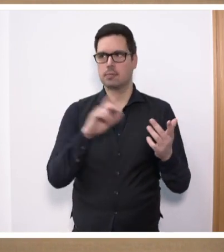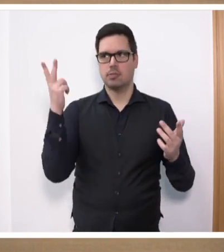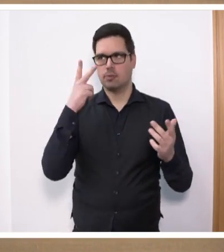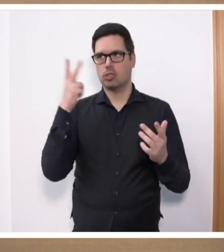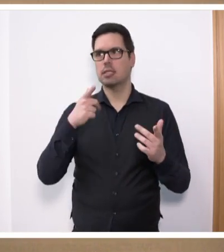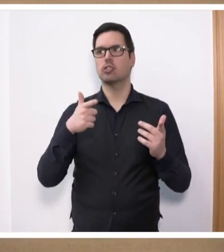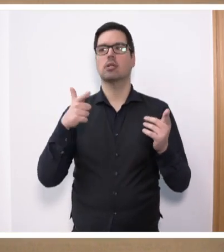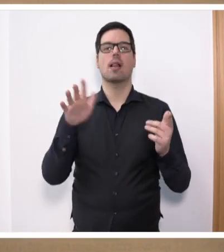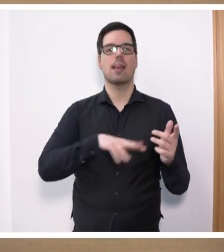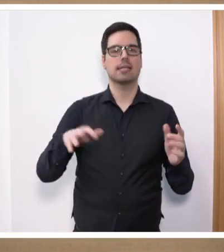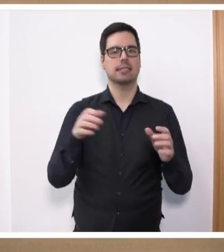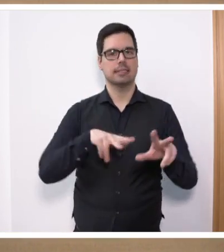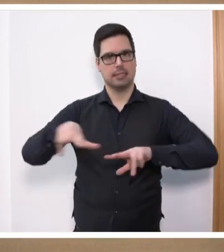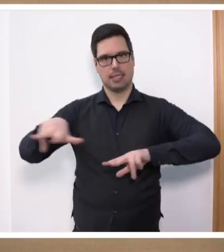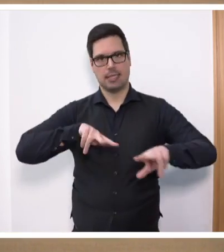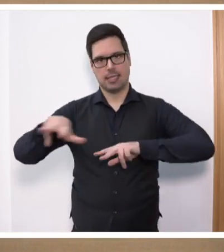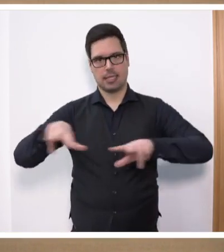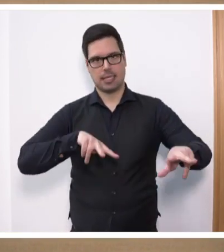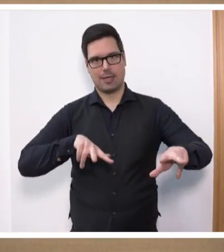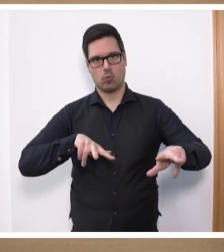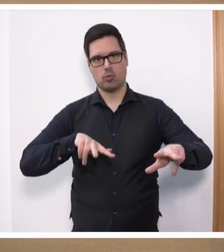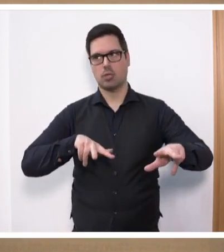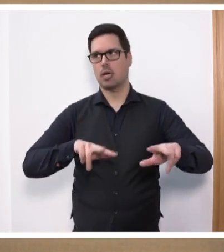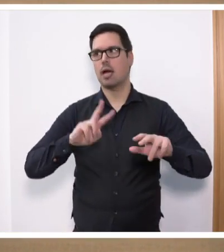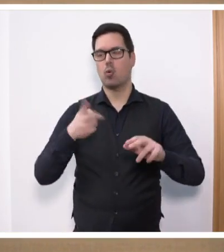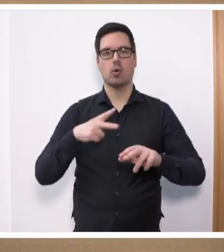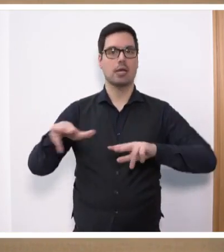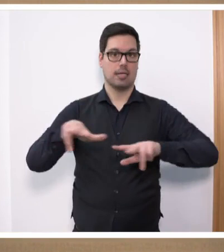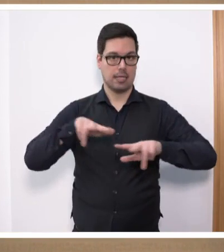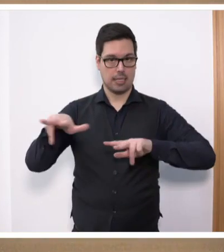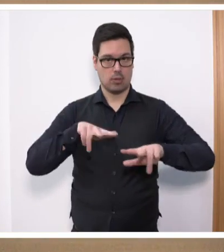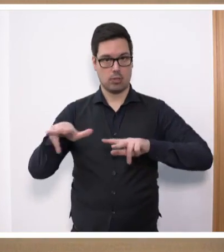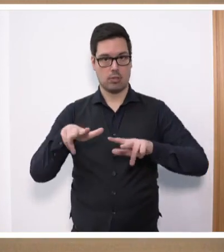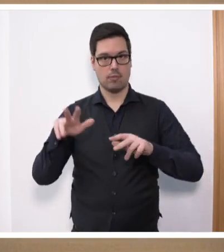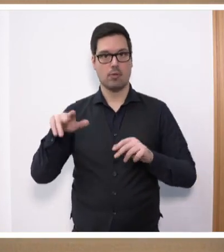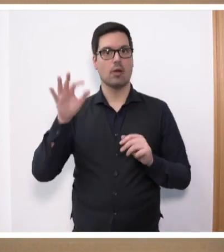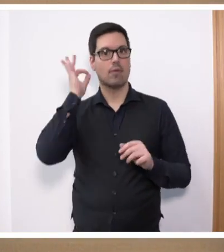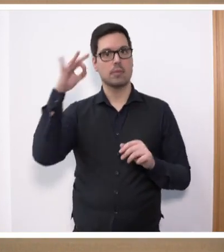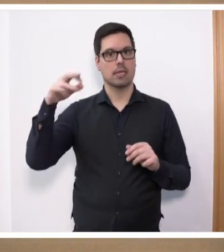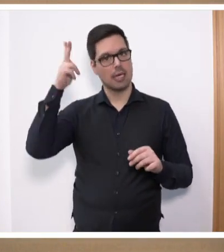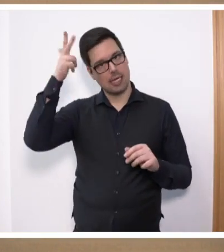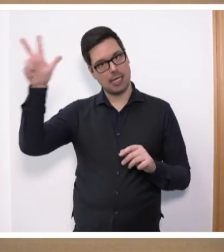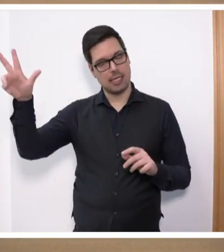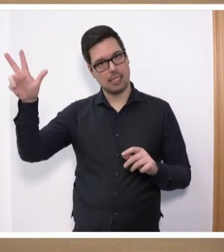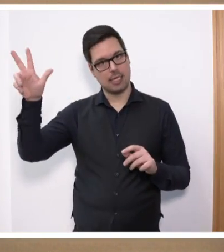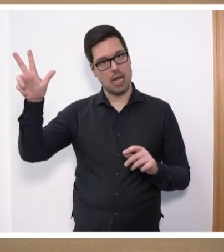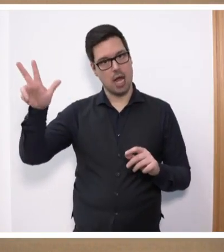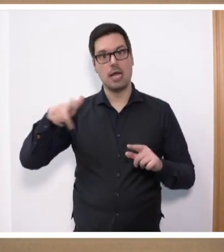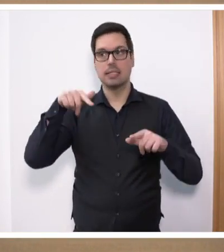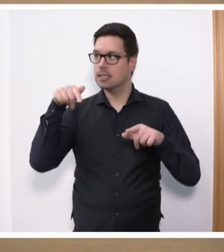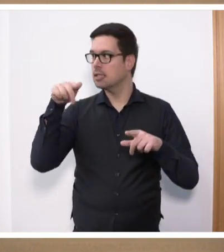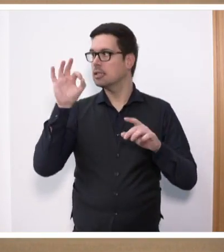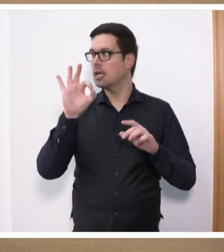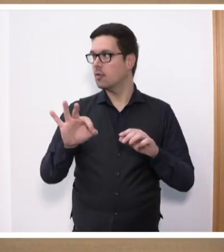jede Landesregierung, und da bin ich überzeugt davon, auch die Regierung von unserer Frau Ministerpräsidentin Redlinger dafür ein,